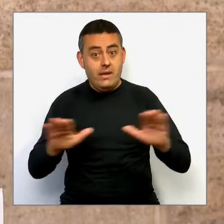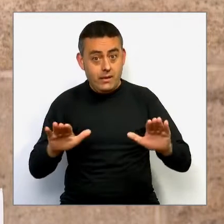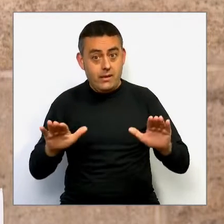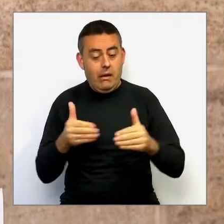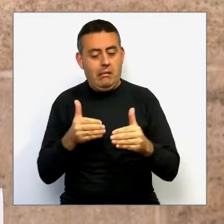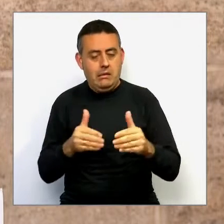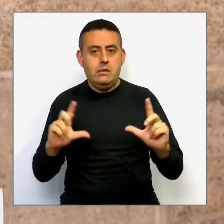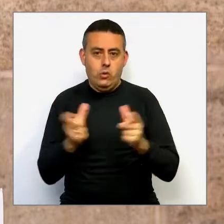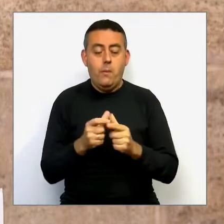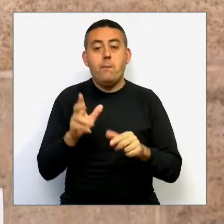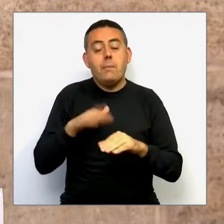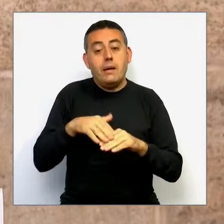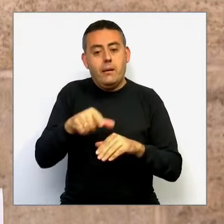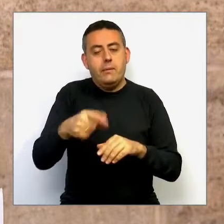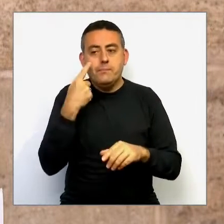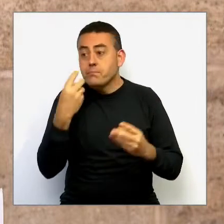perimetragem autonòmic.